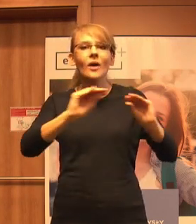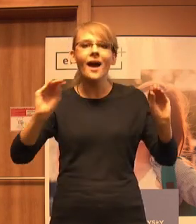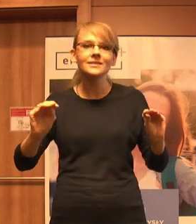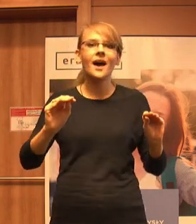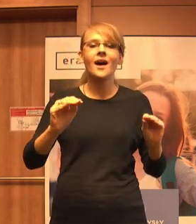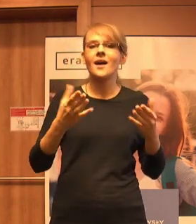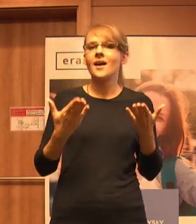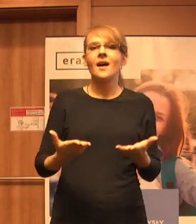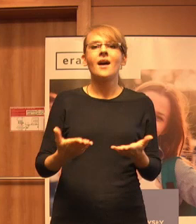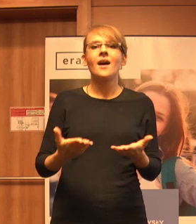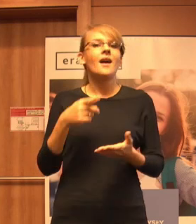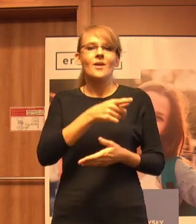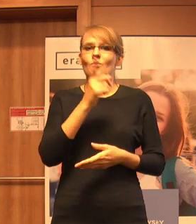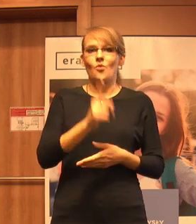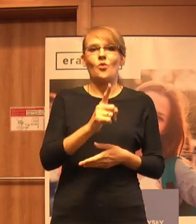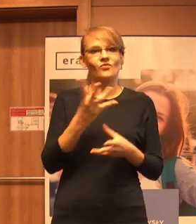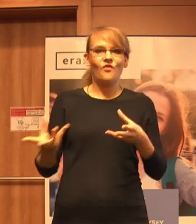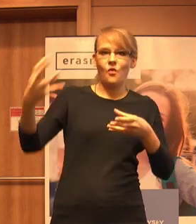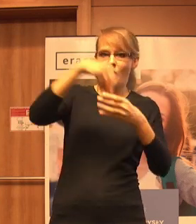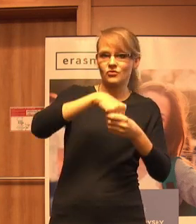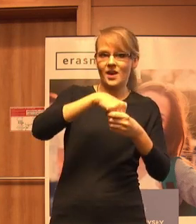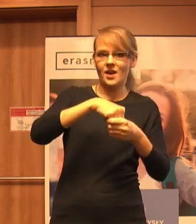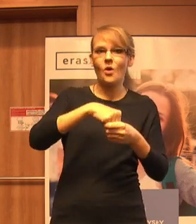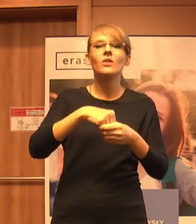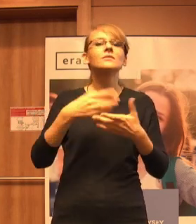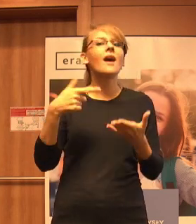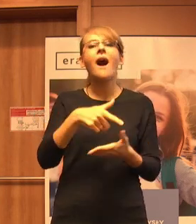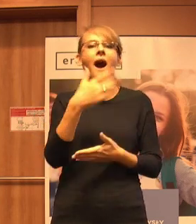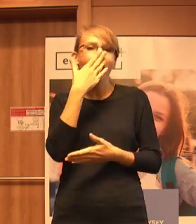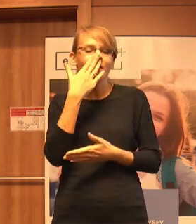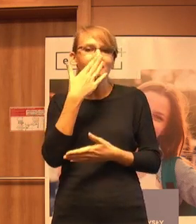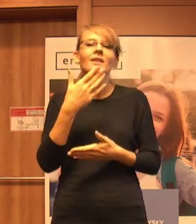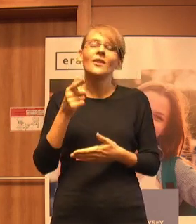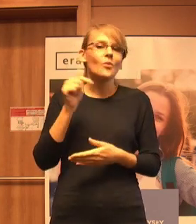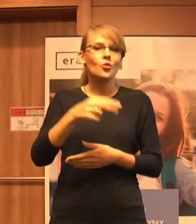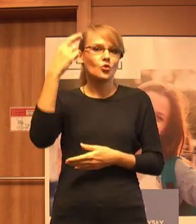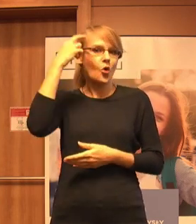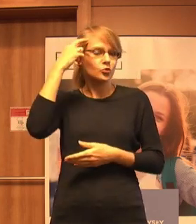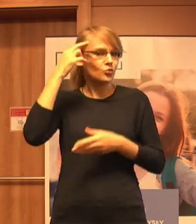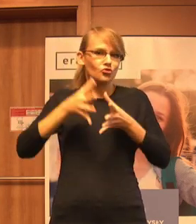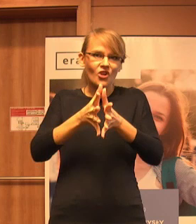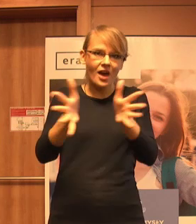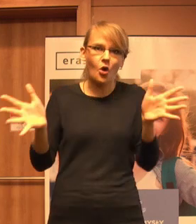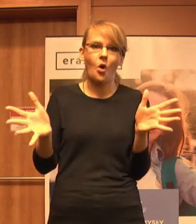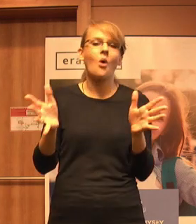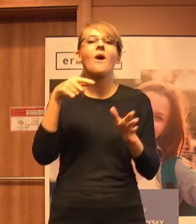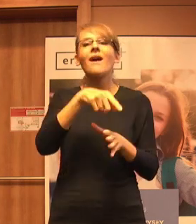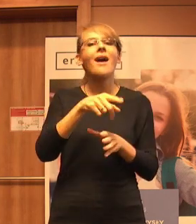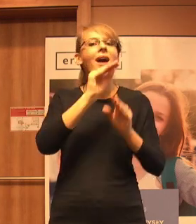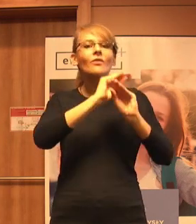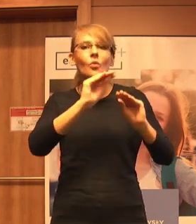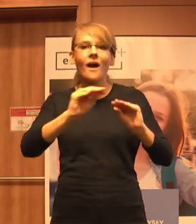która nie będzie edukacją włączającą, rozumianą bardzo szeroko jako edukacja